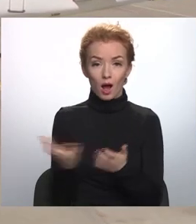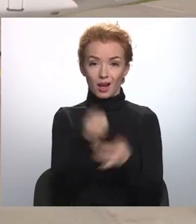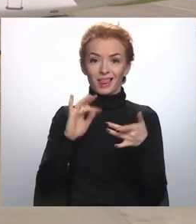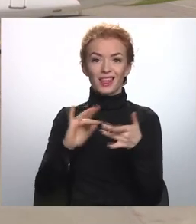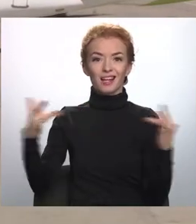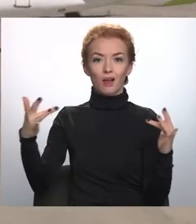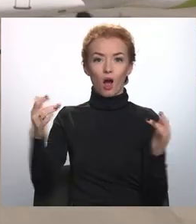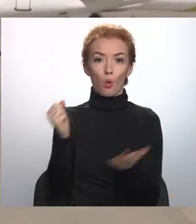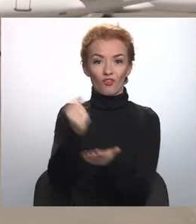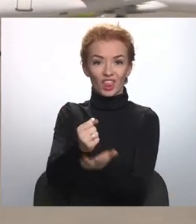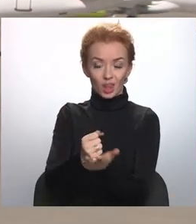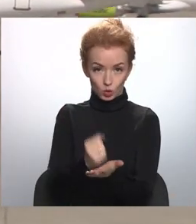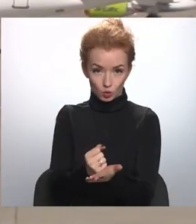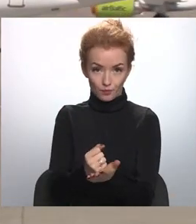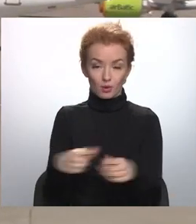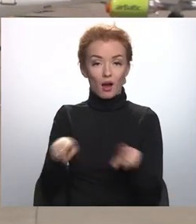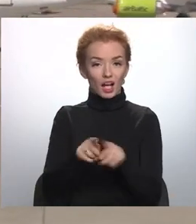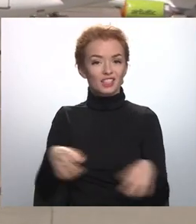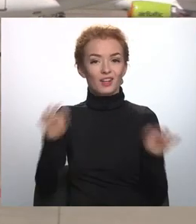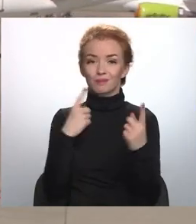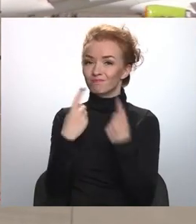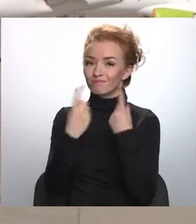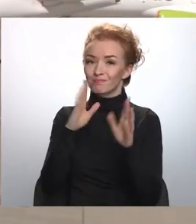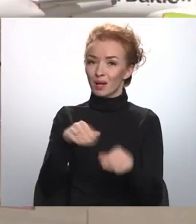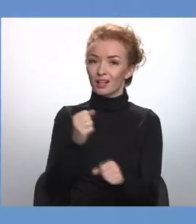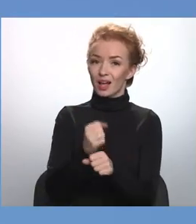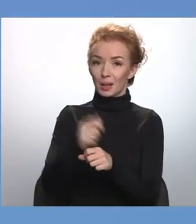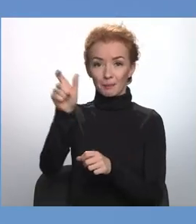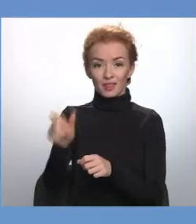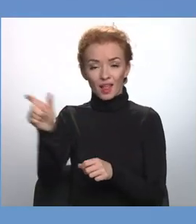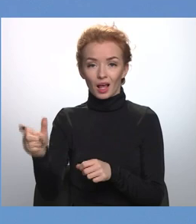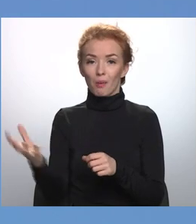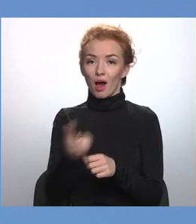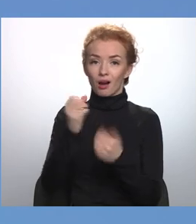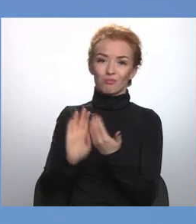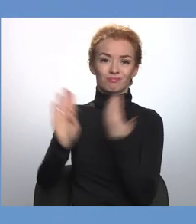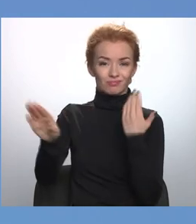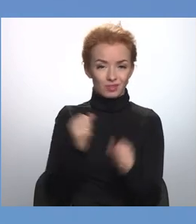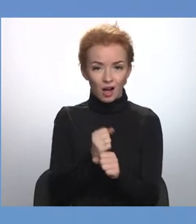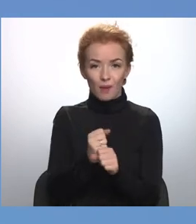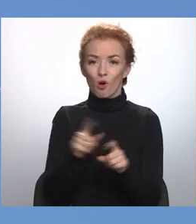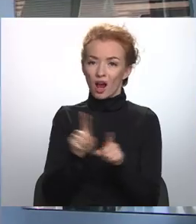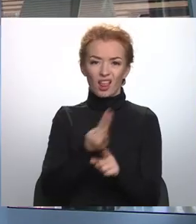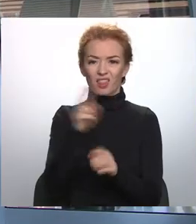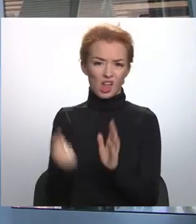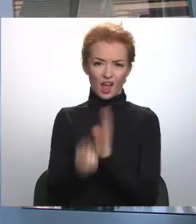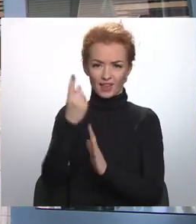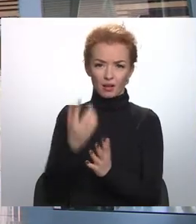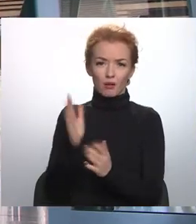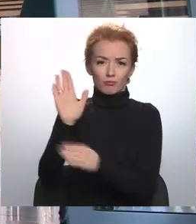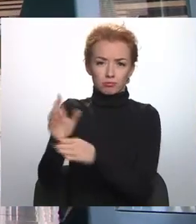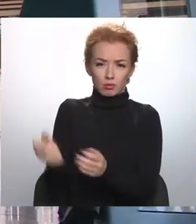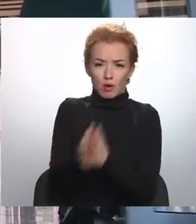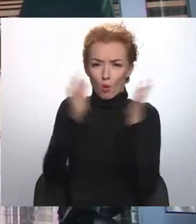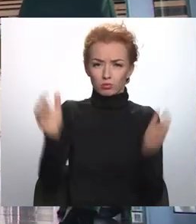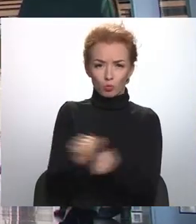darbs ir sākts. Tāpat būtiski ir sarunāties ar darbiniekiem par attālināto darbu un neradīt lieku birokratisko slogu, kā arī radīt iespēju